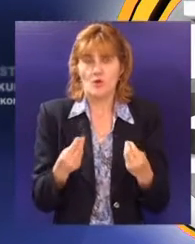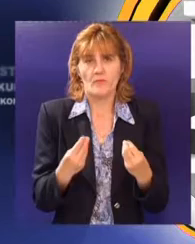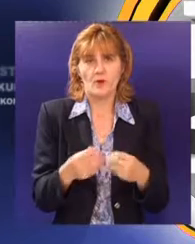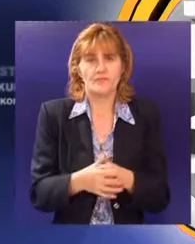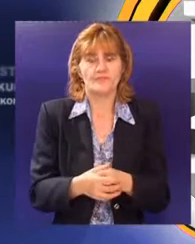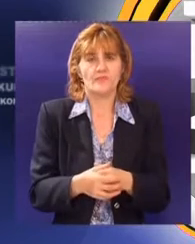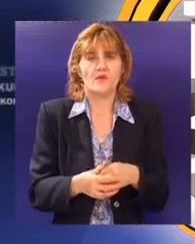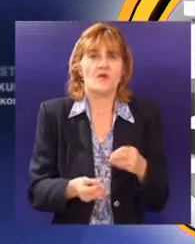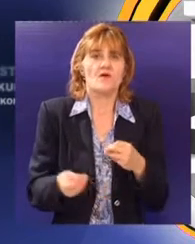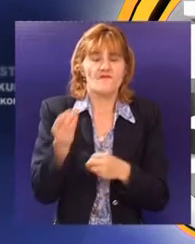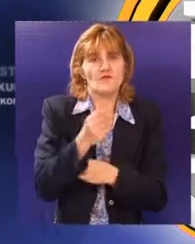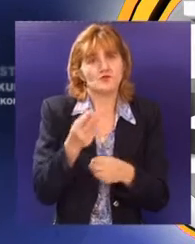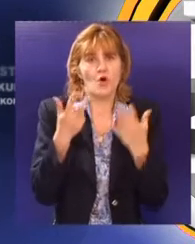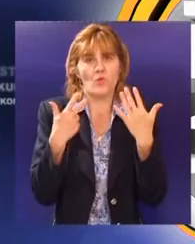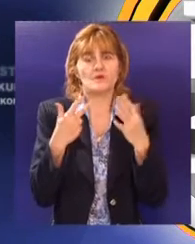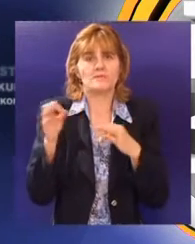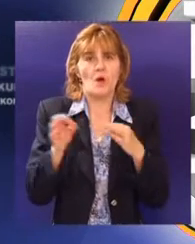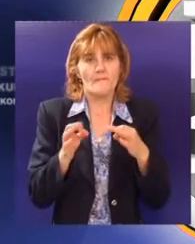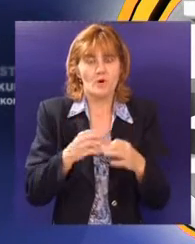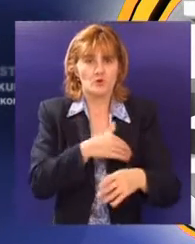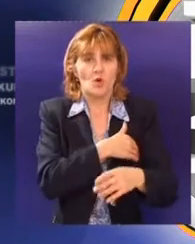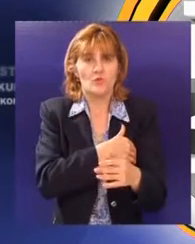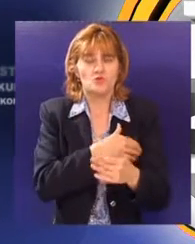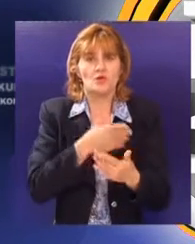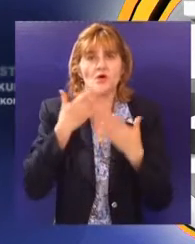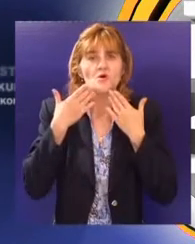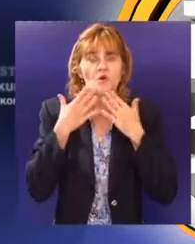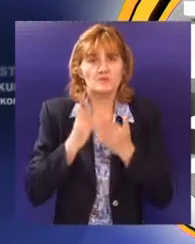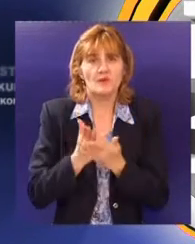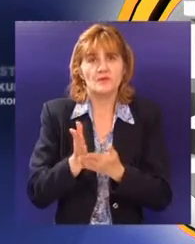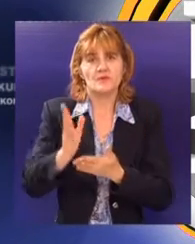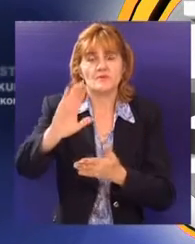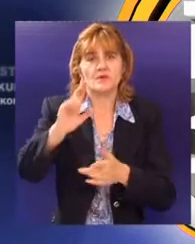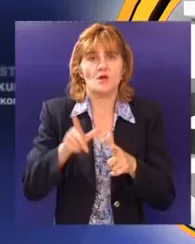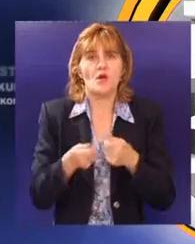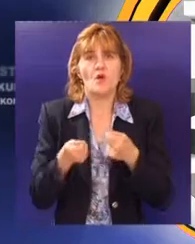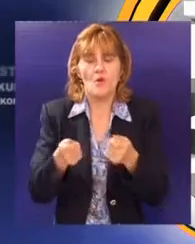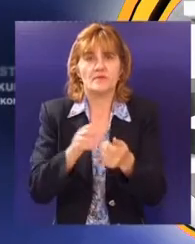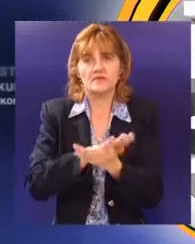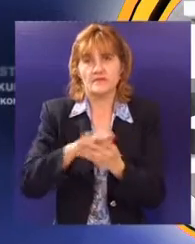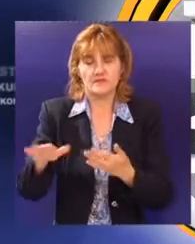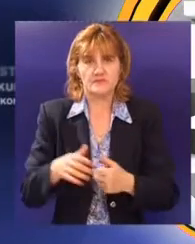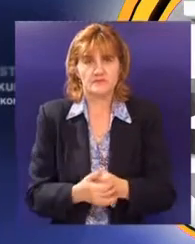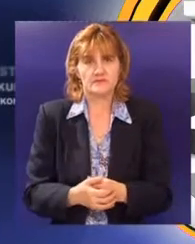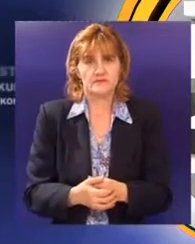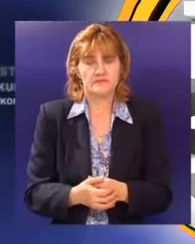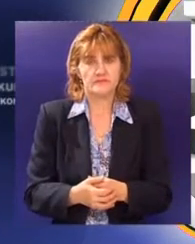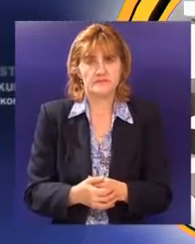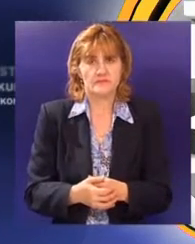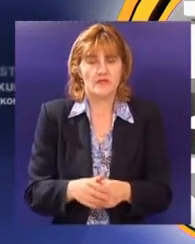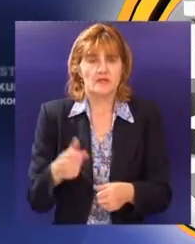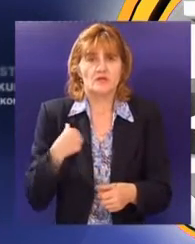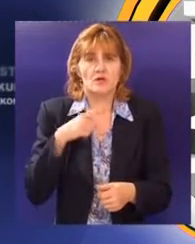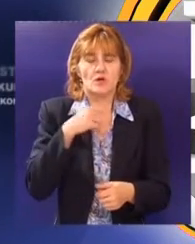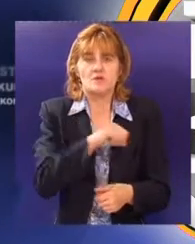povoljno za studente više od 80% od naših studenta pređe onaj prag znanja i može da se upiše na budžet. Za